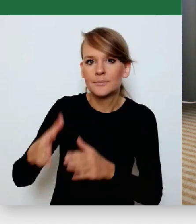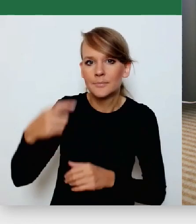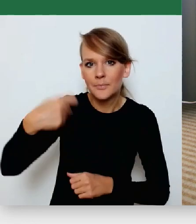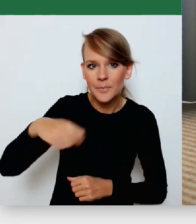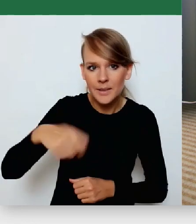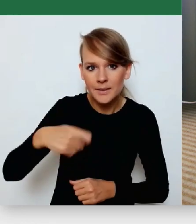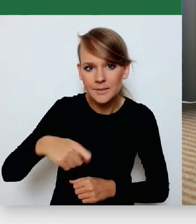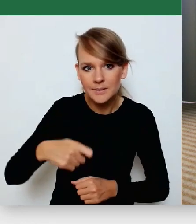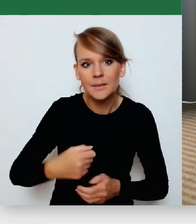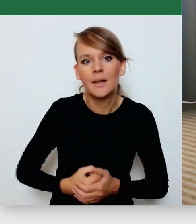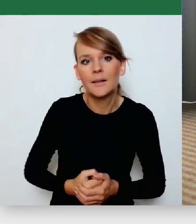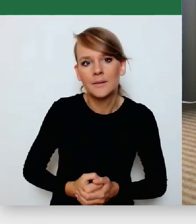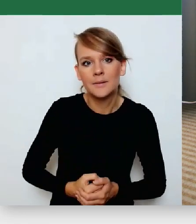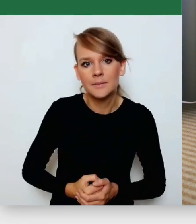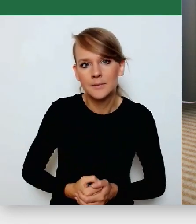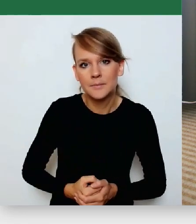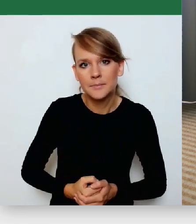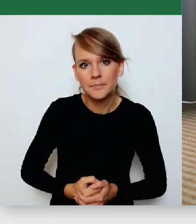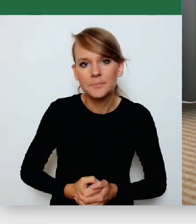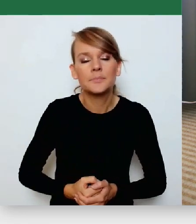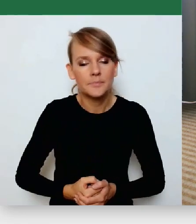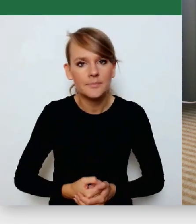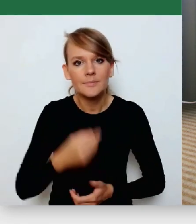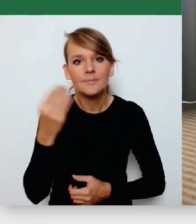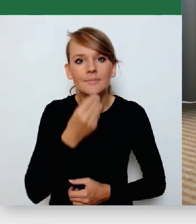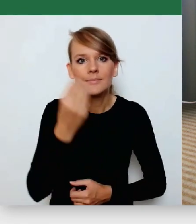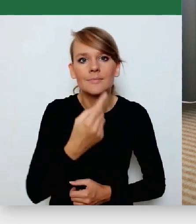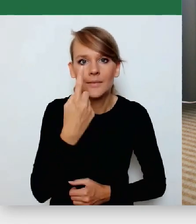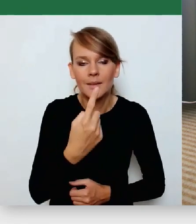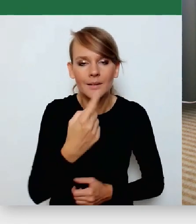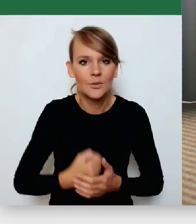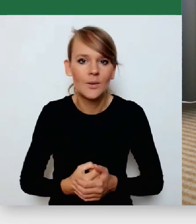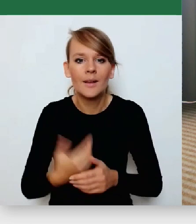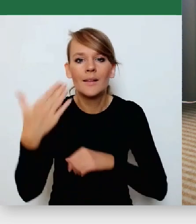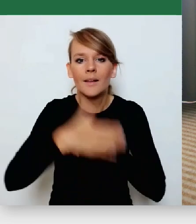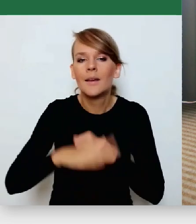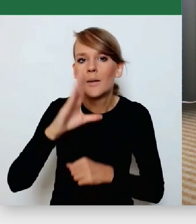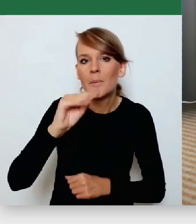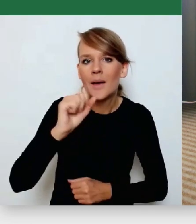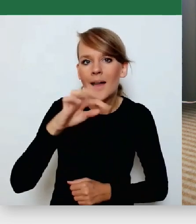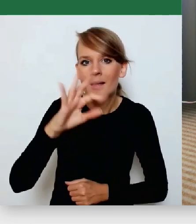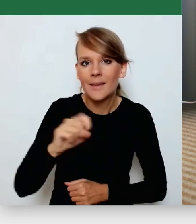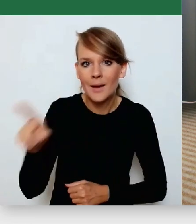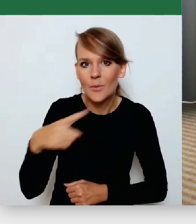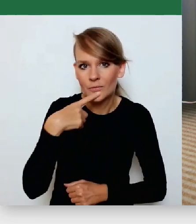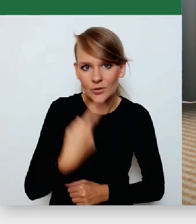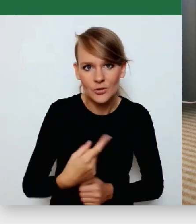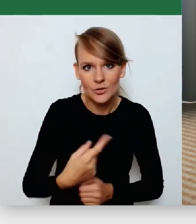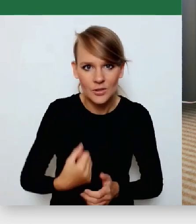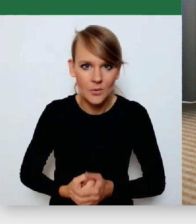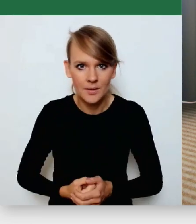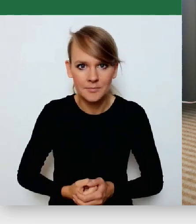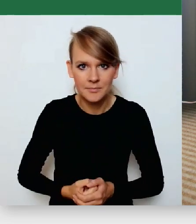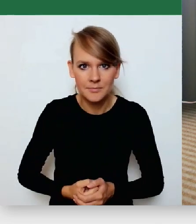uzupełnienie i już... Jeszcze jedna rzecz. To, co na końcu Beata powiedziała, no bo dobrze było, żeby jednak